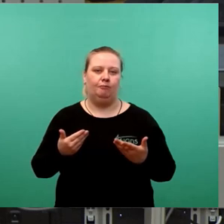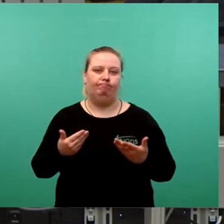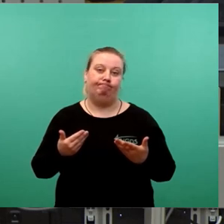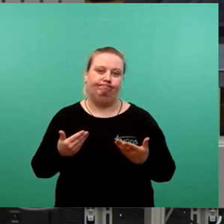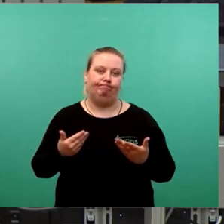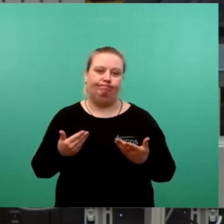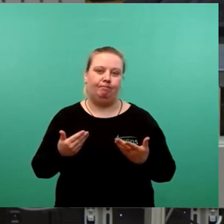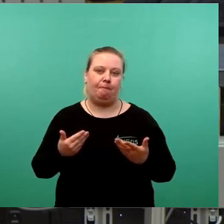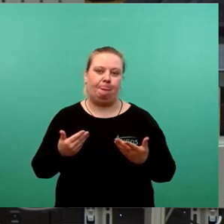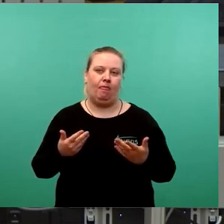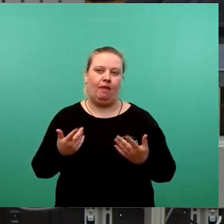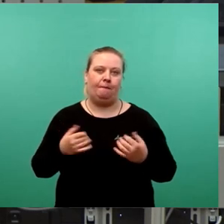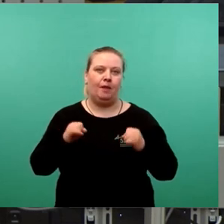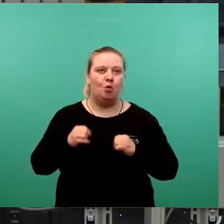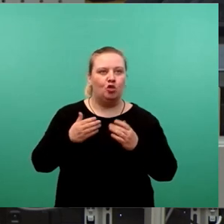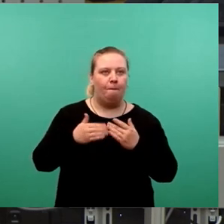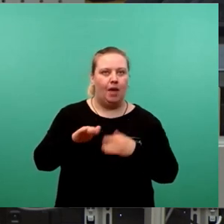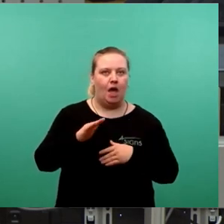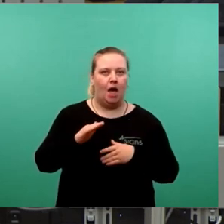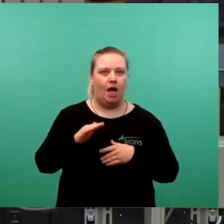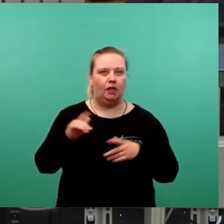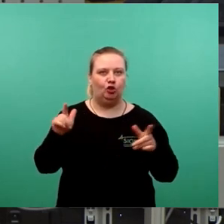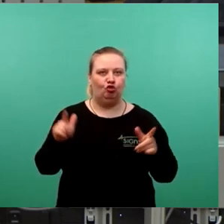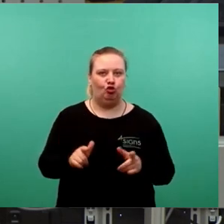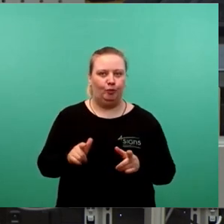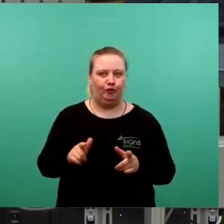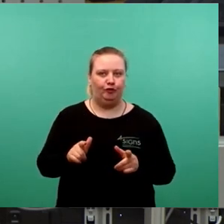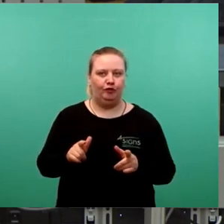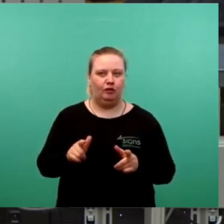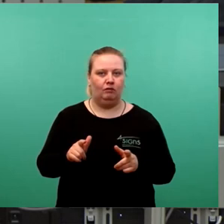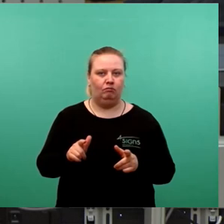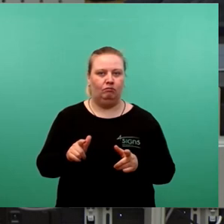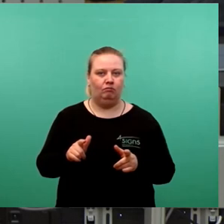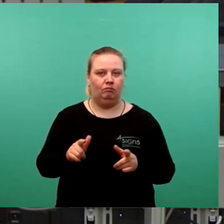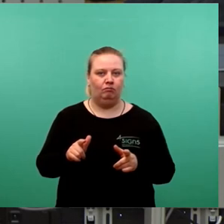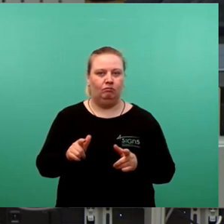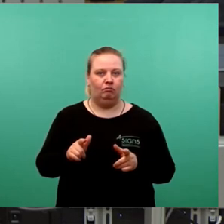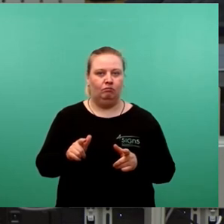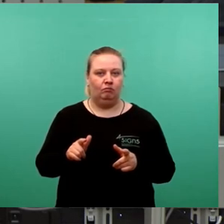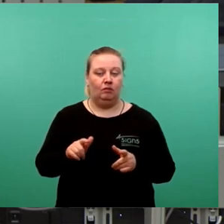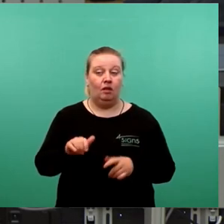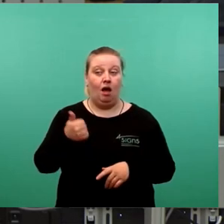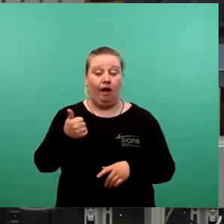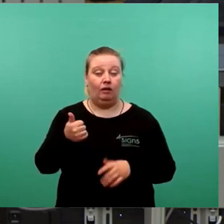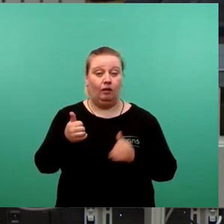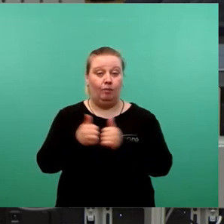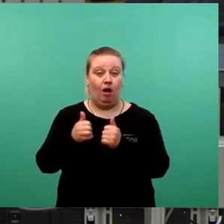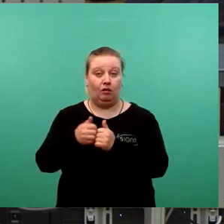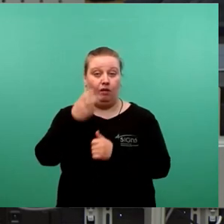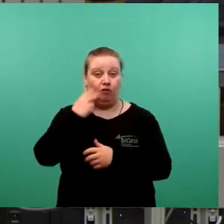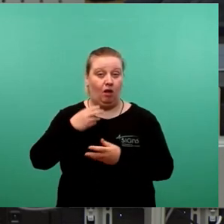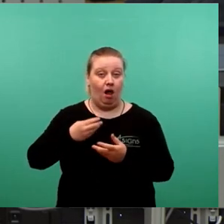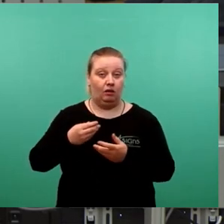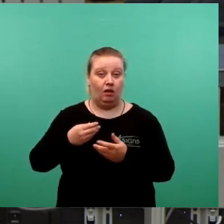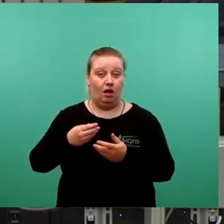mögliche Mehrheit geschrumpft ist, dass man einen Partner aus dieser alten Koalition übers